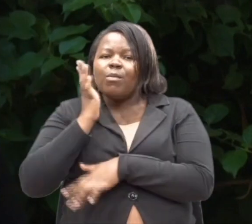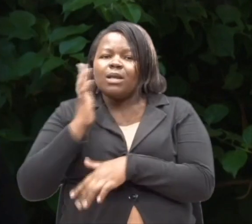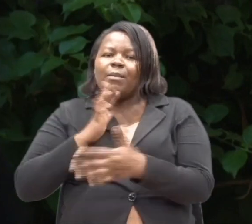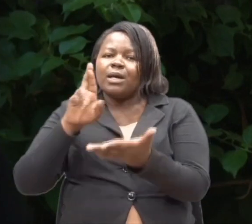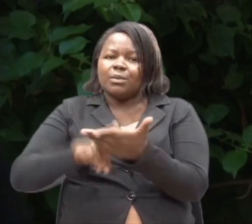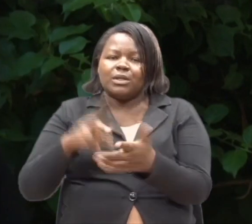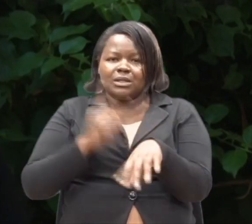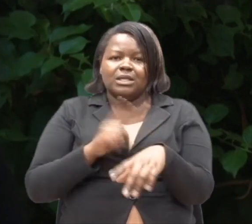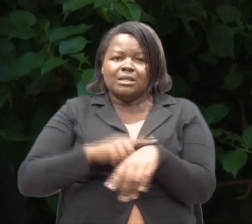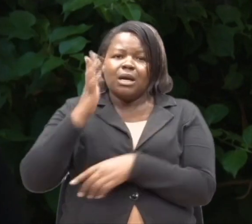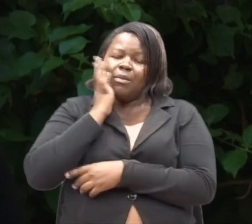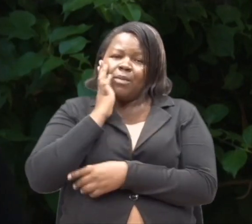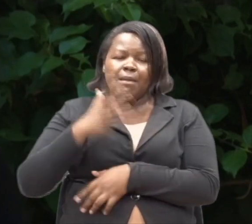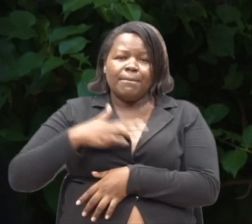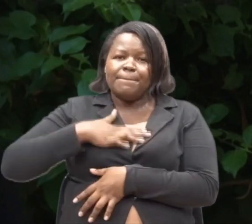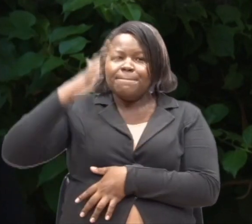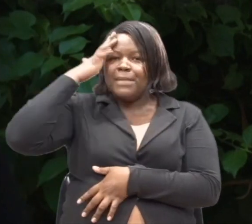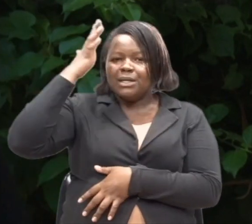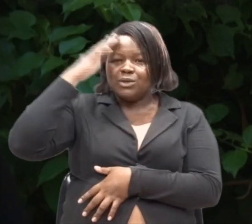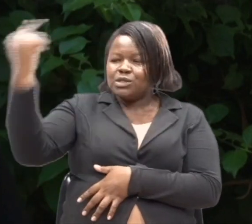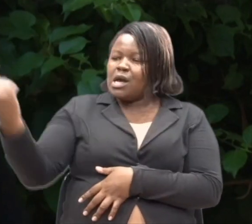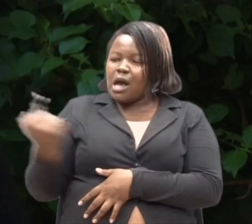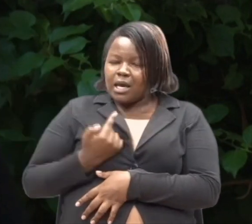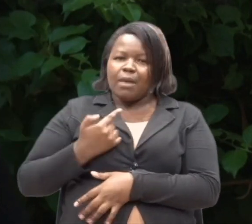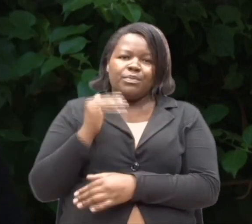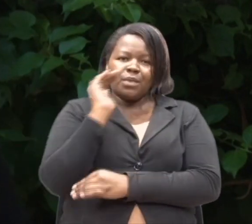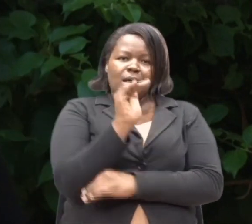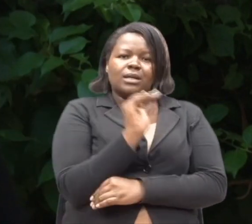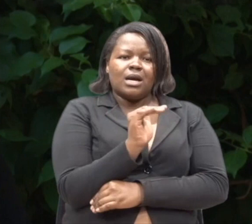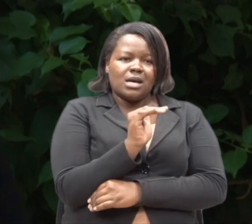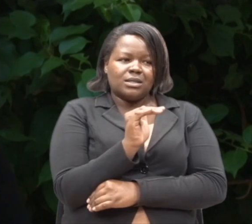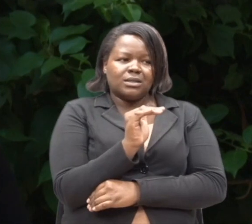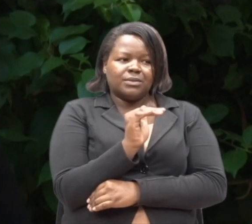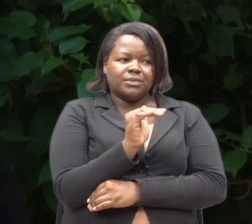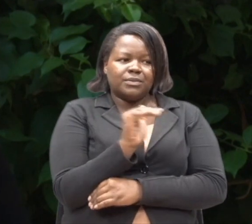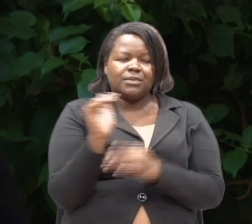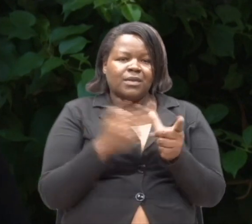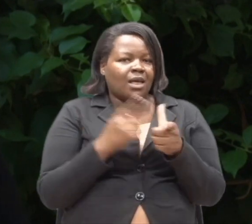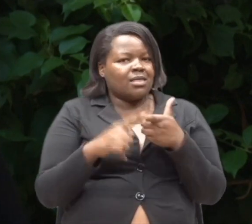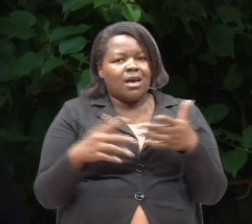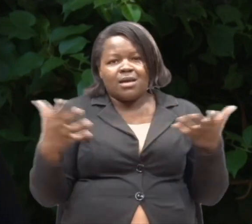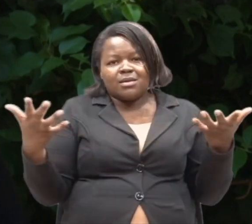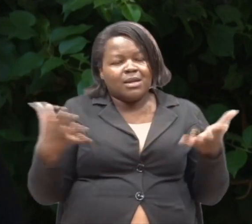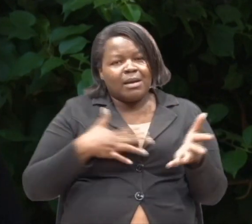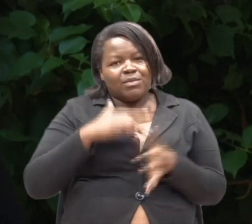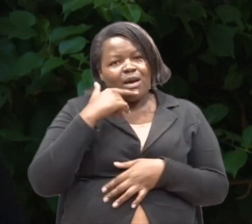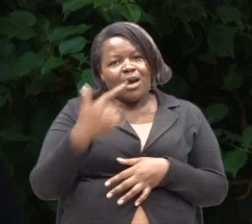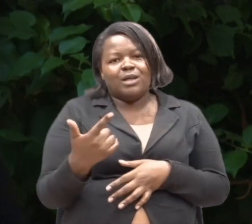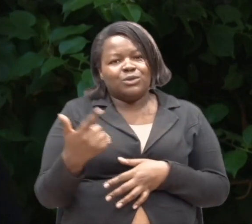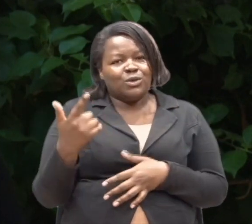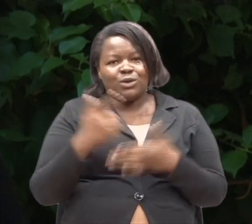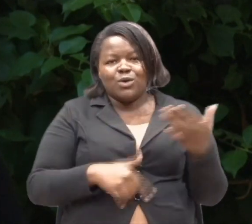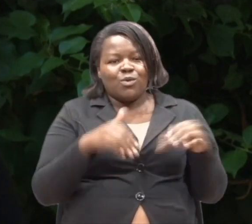Na wakati mom alijua kaja kaniuliza. Then, sasa nikamuwabia